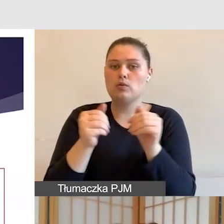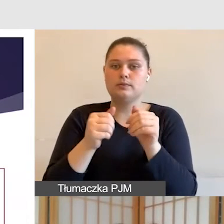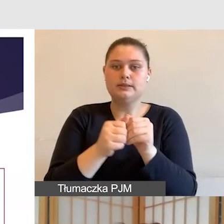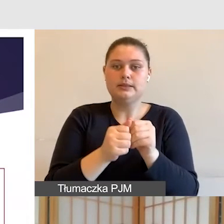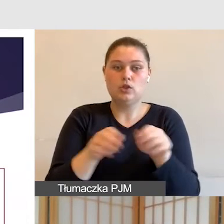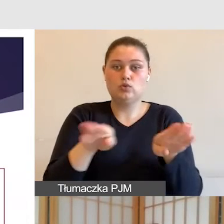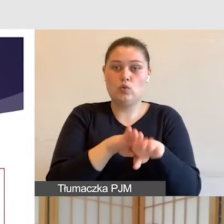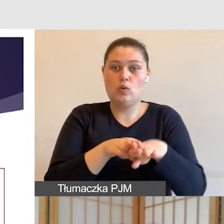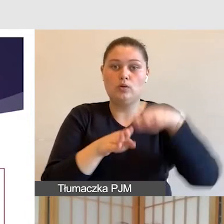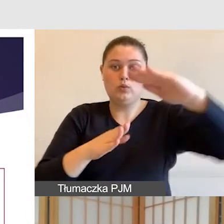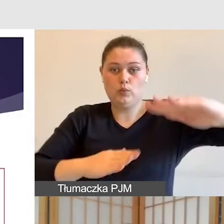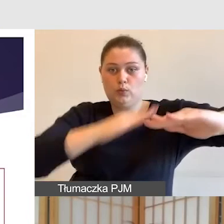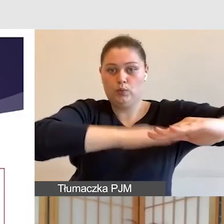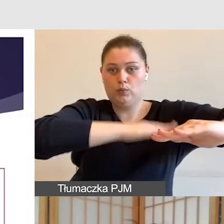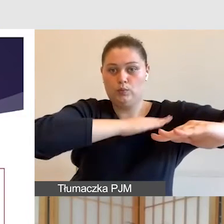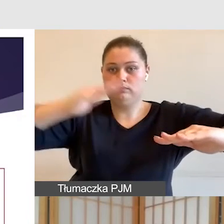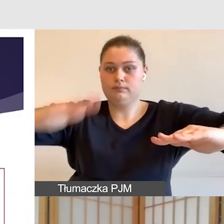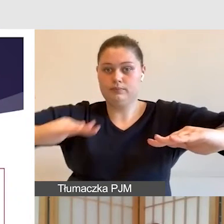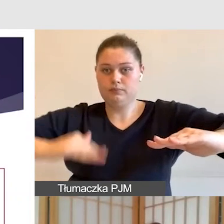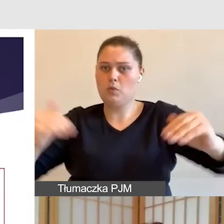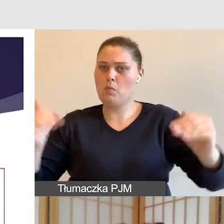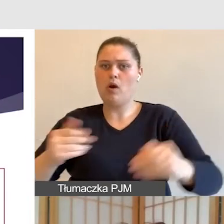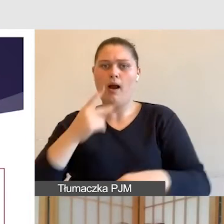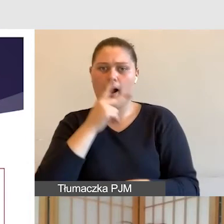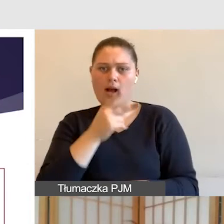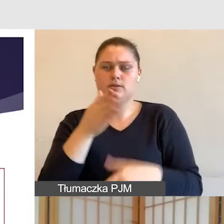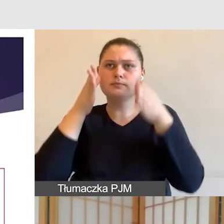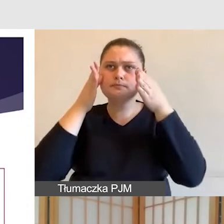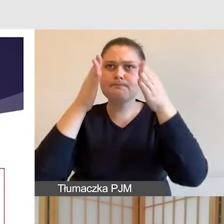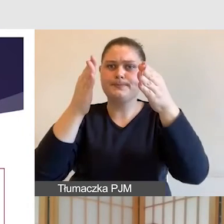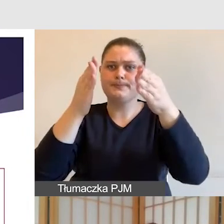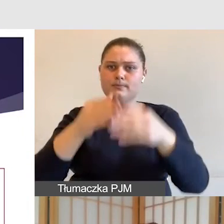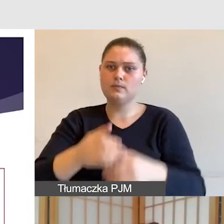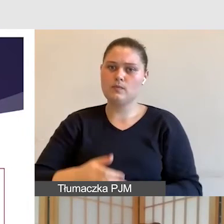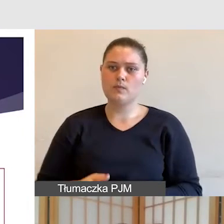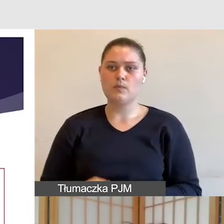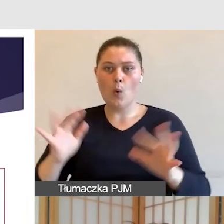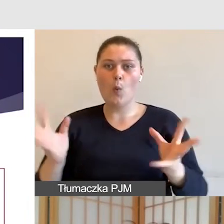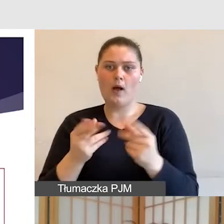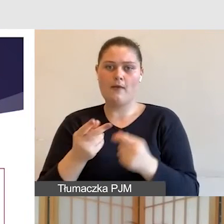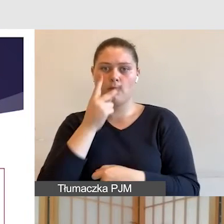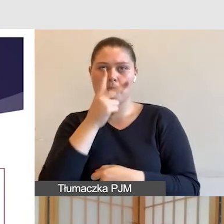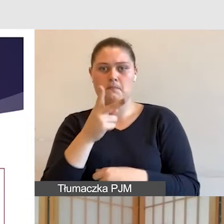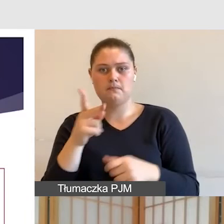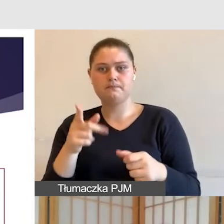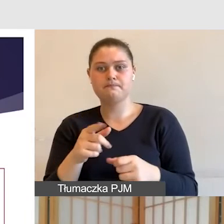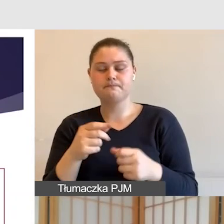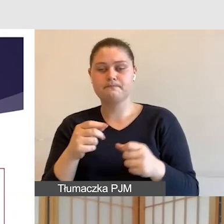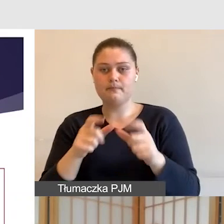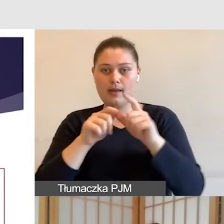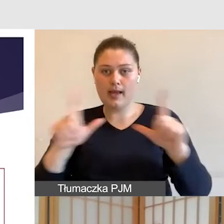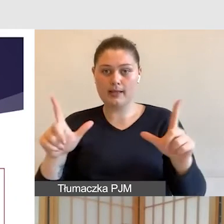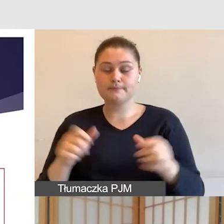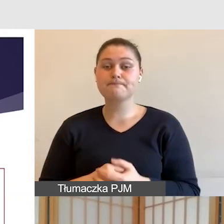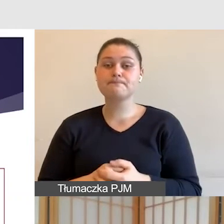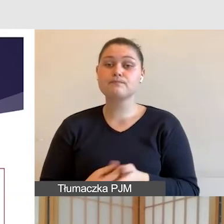patrzeć bezpośrednio na ekran. Do tego należy pamiętać, że osoby, które na przykład poruszają się na wózku muszą mieć odpowiednią